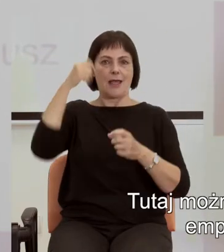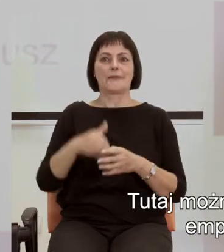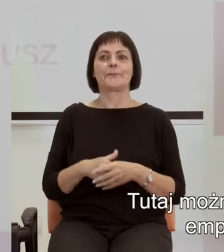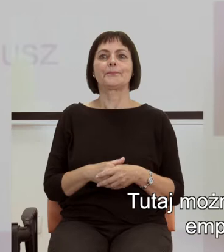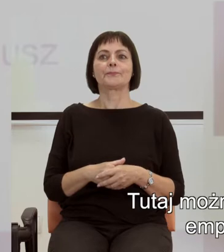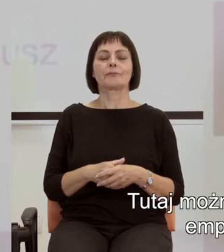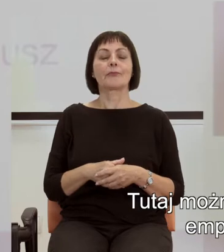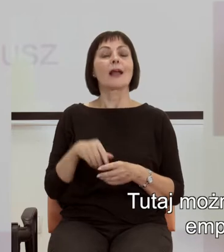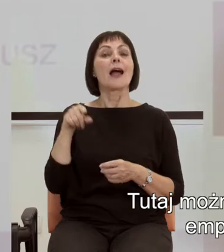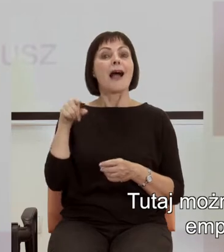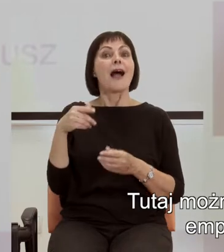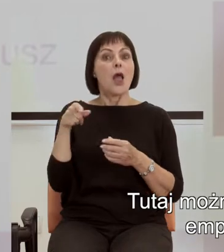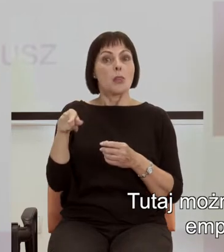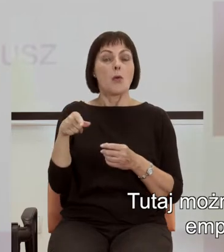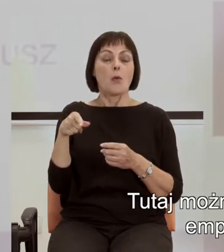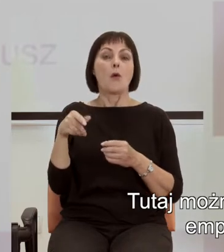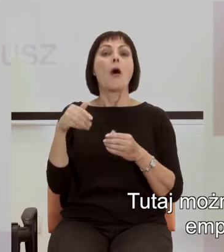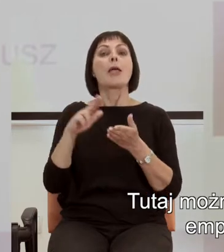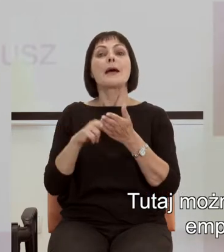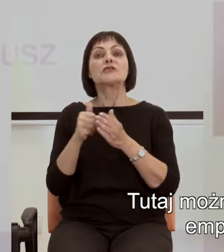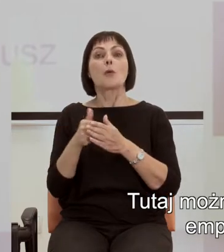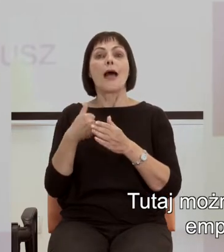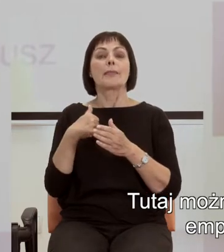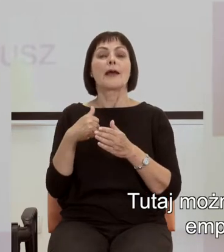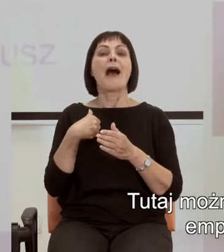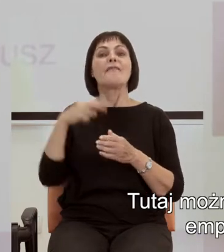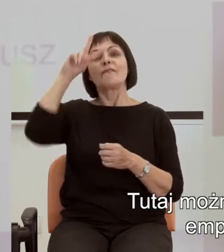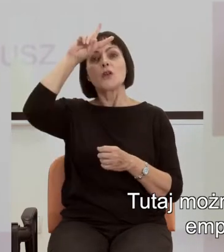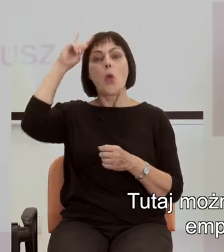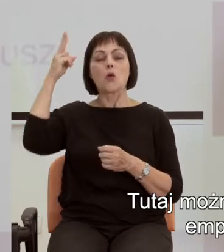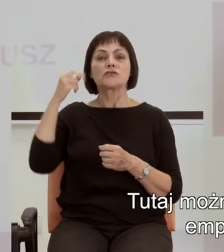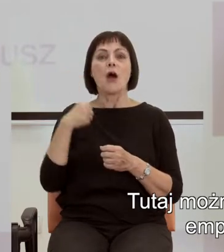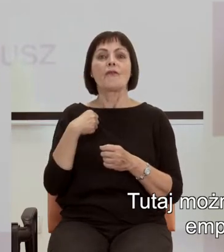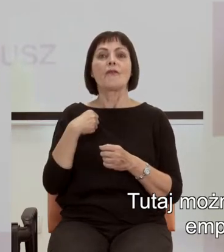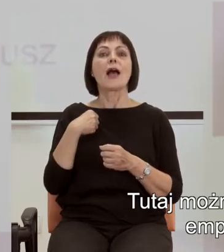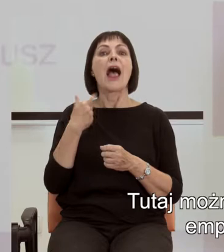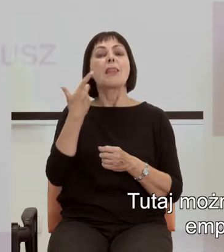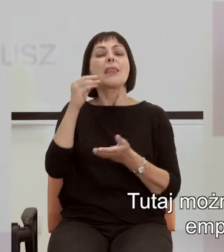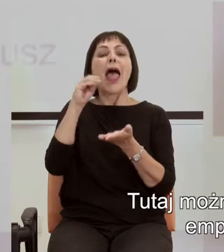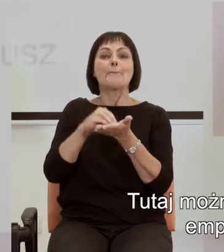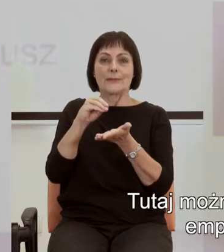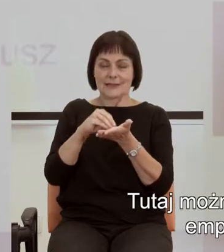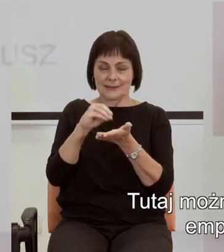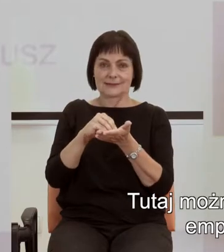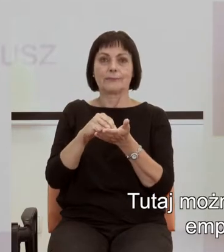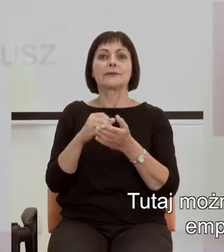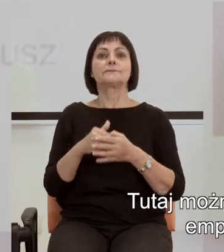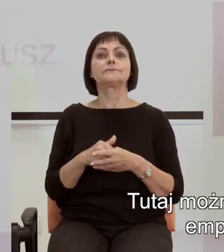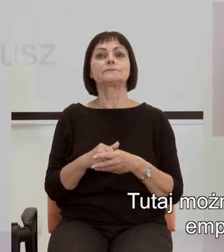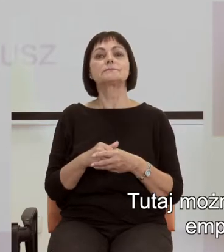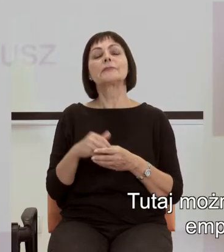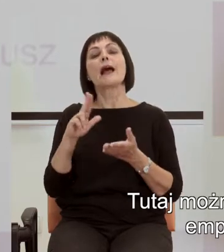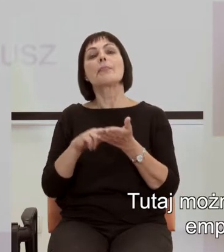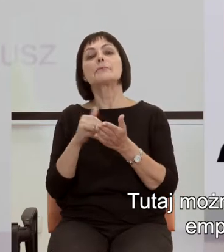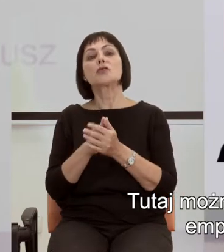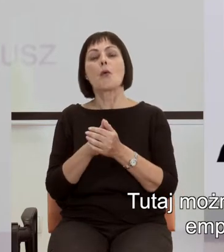I tutaj można wymienić choćby filozofów empirycznych, empirycystycznych, takich